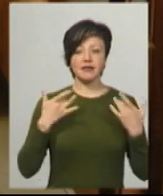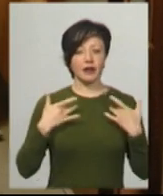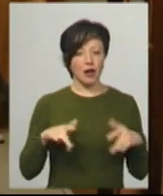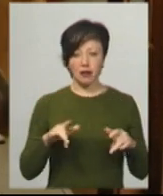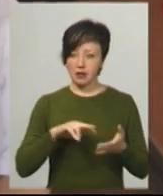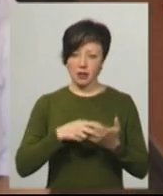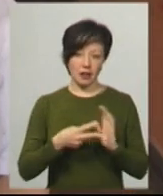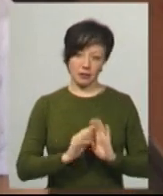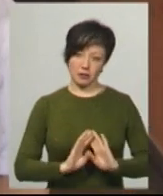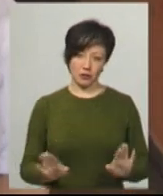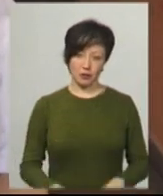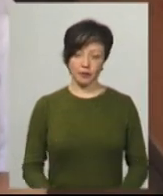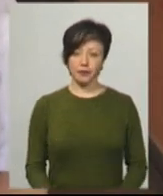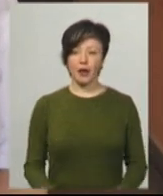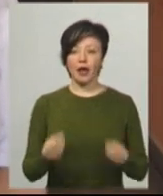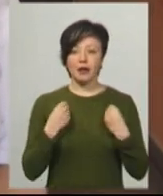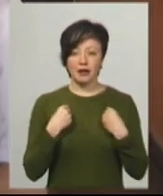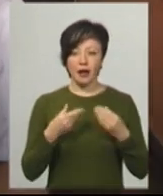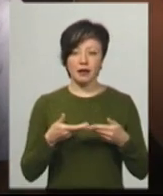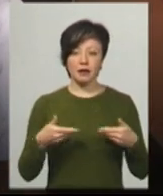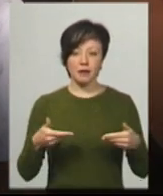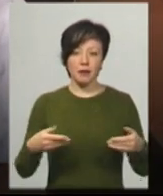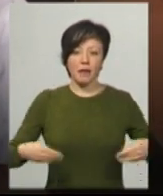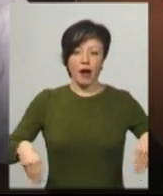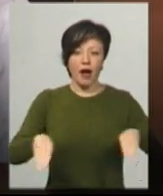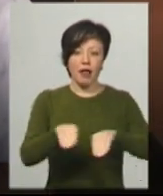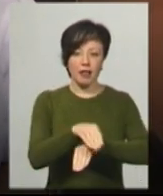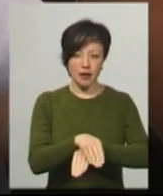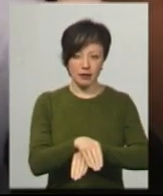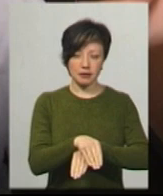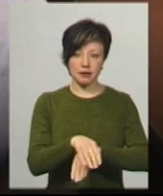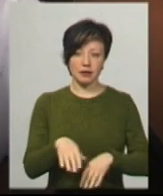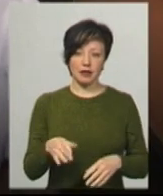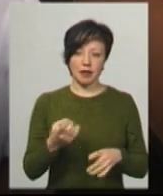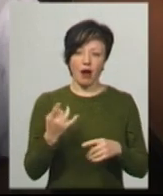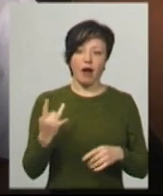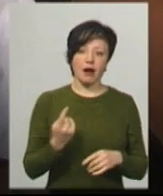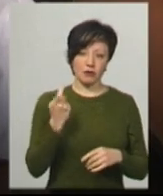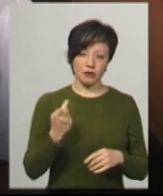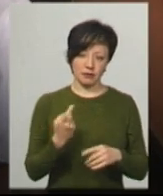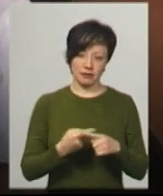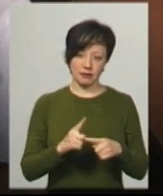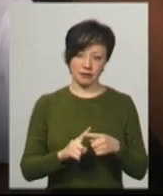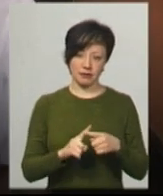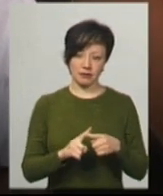вони не планують. Дали нам халати, ці одноразові,